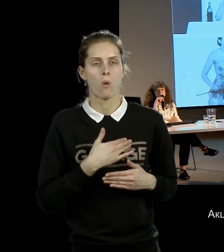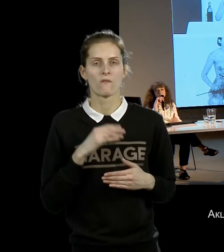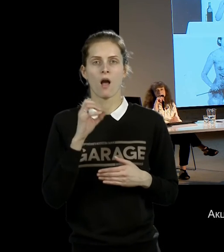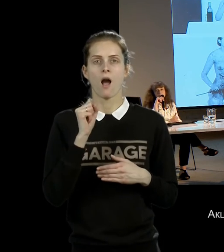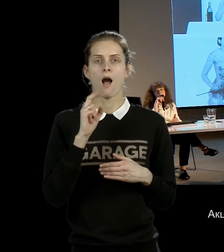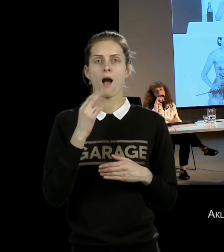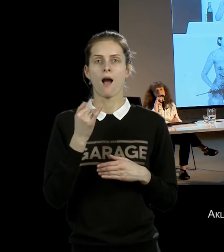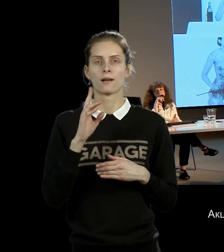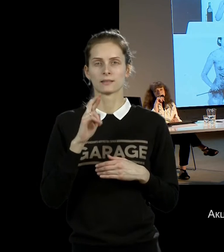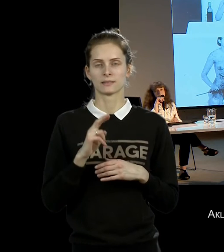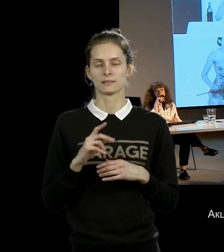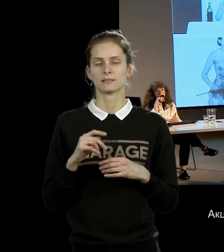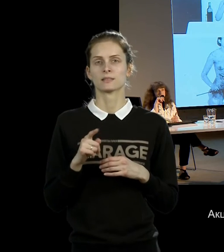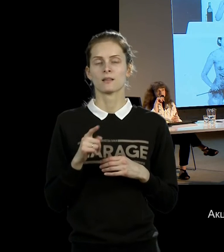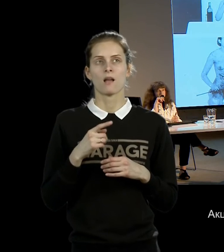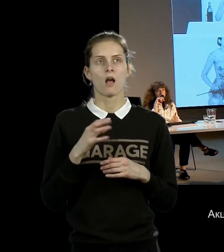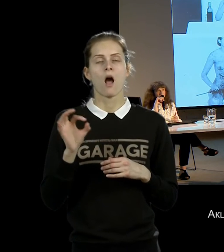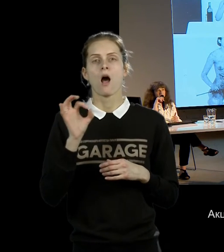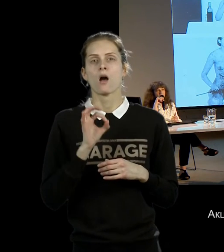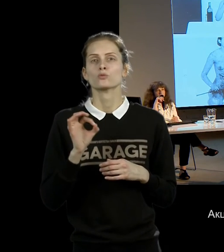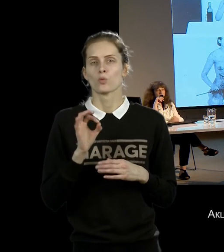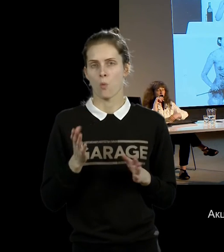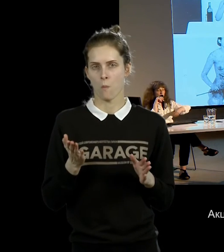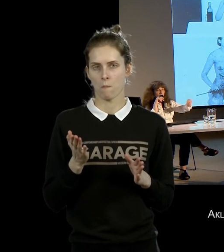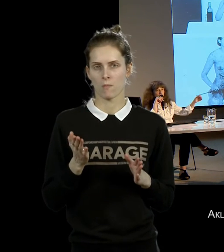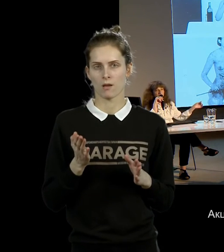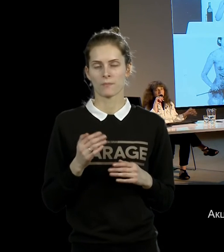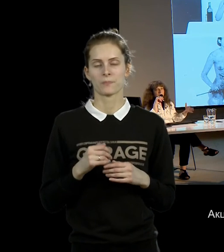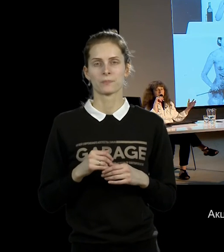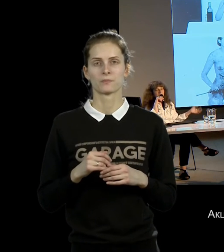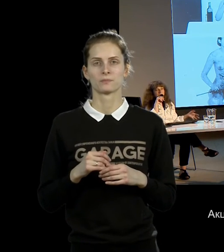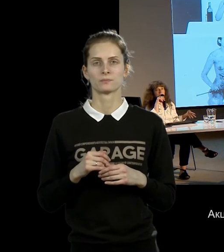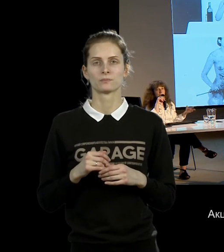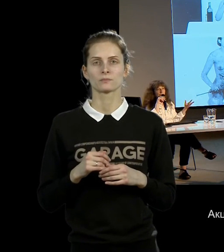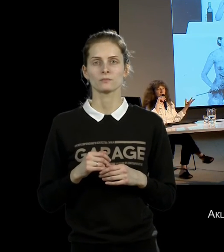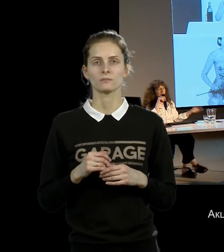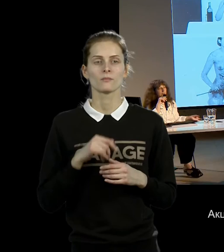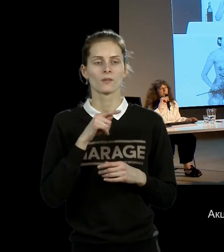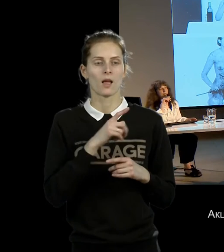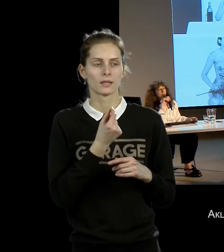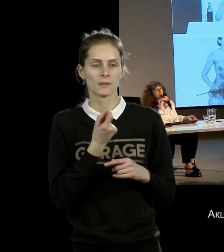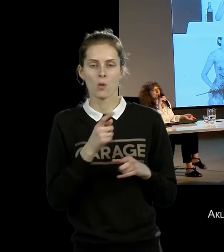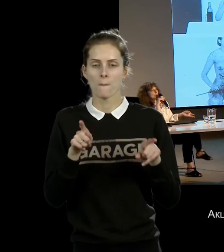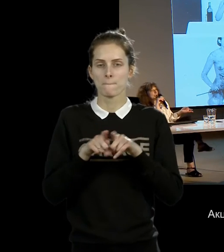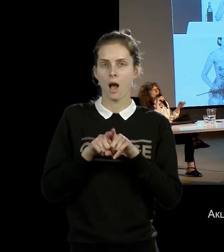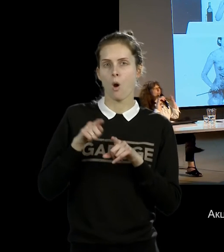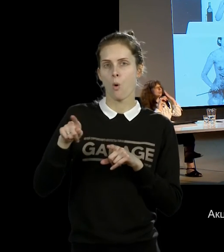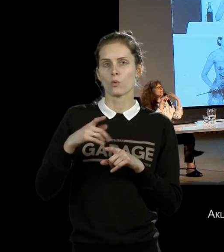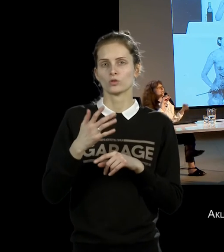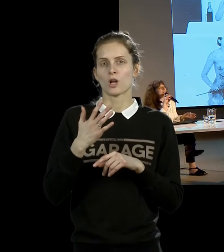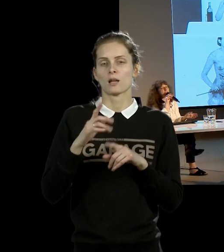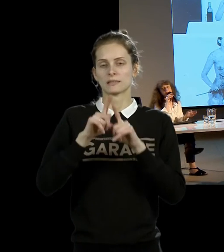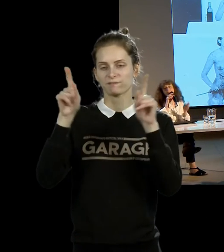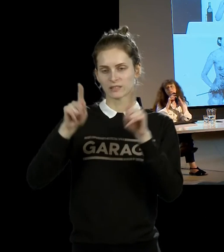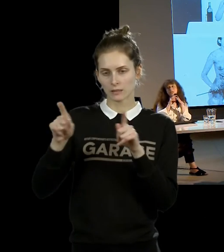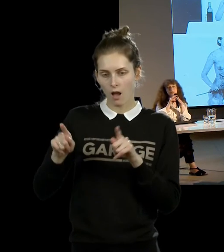Акция, напоминающая отчасти историю с пятиконечной звездой, напоминающую тоже некий ритуал.